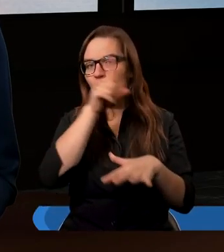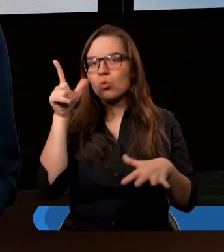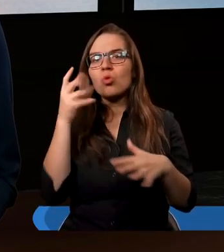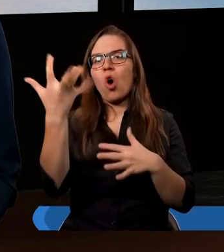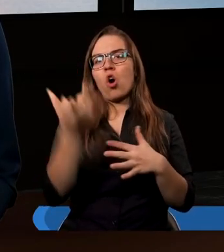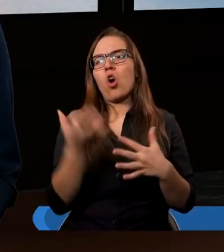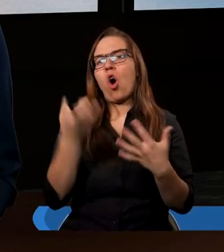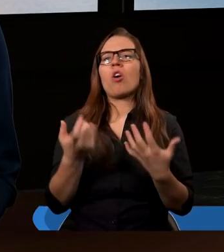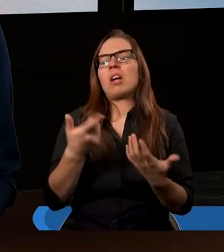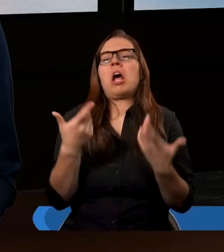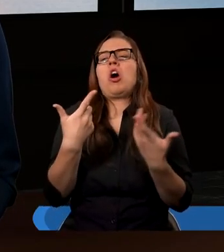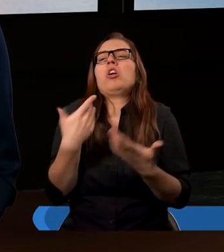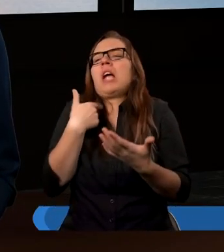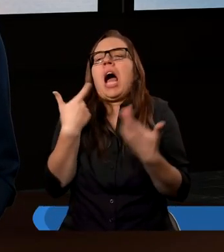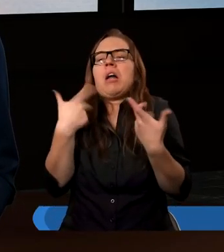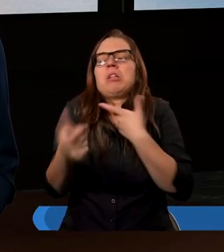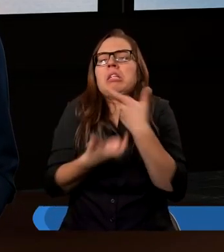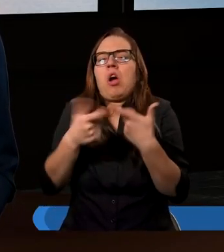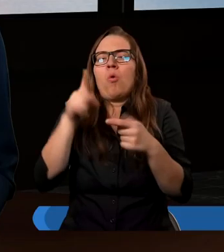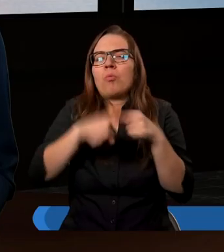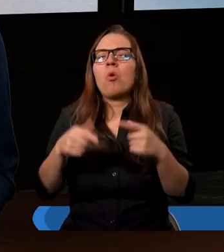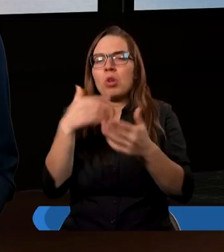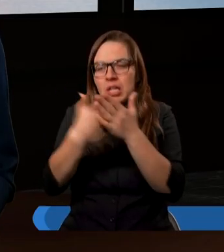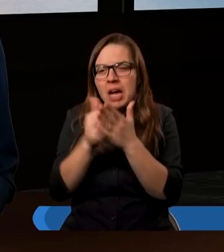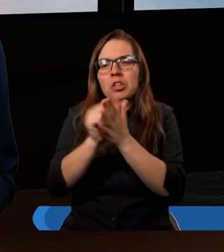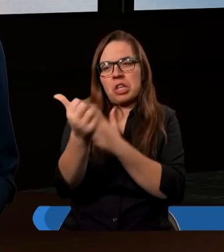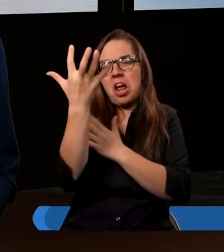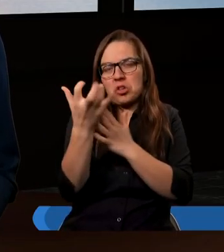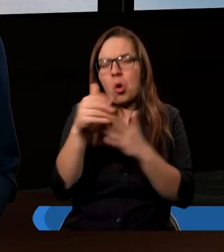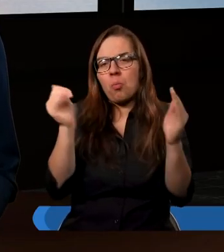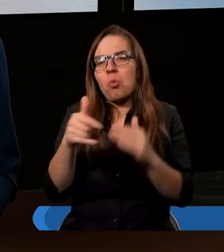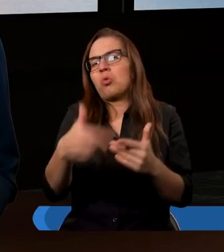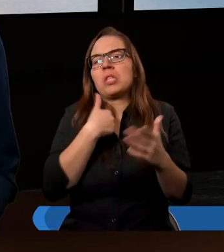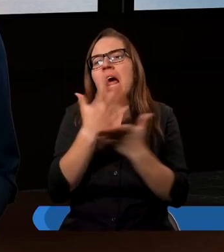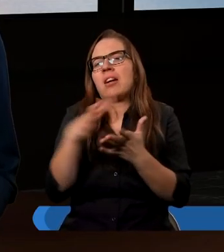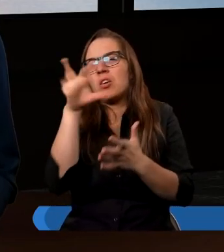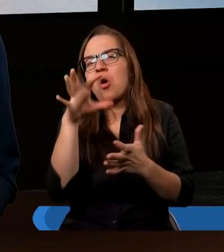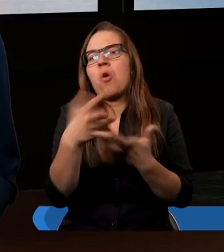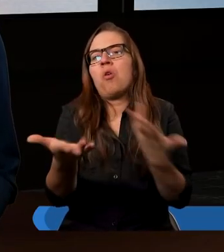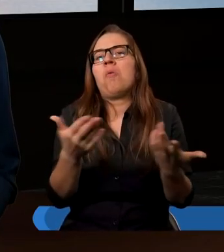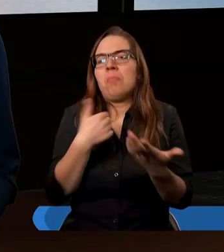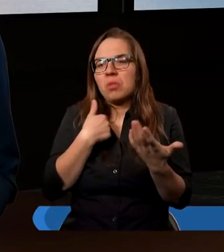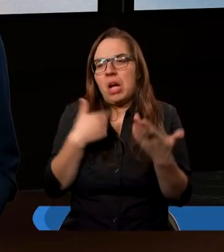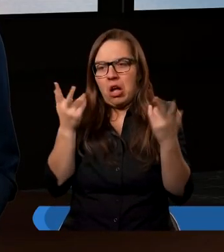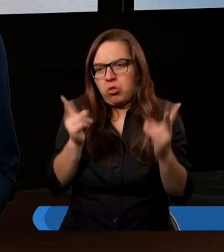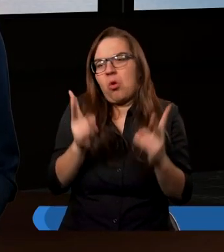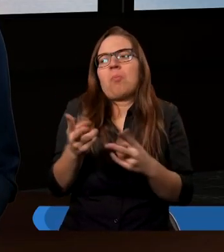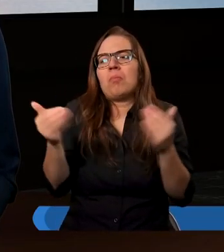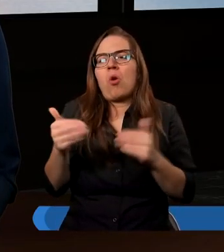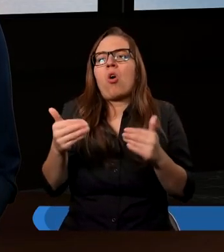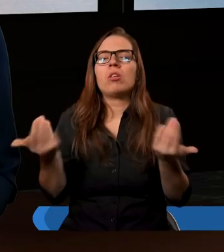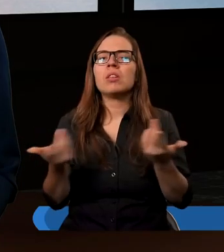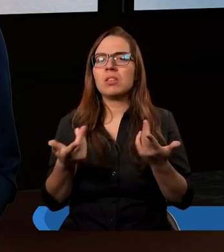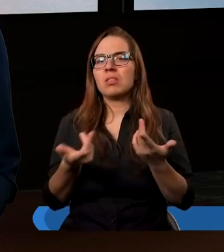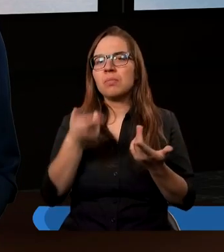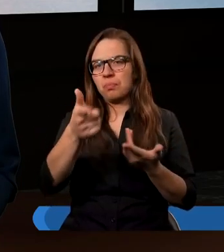jak, no nic złego nie robię. No skoro jest za darmo w internecie, to ja to tylko oglądam. Argumentację jeszcze inną, którą słyszałam. Filmy